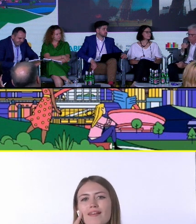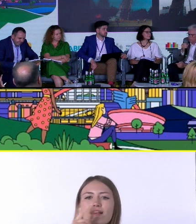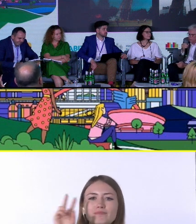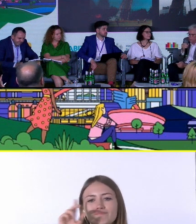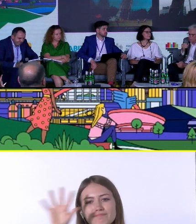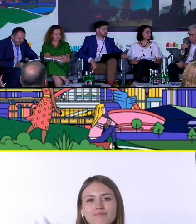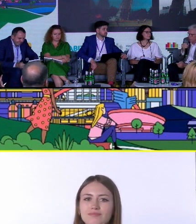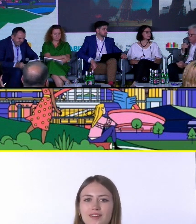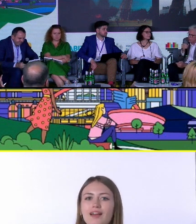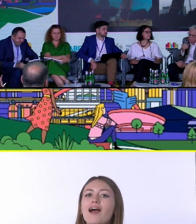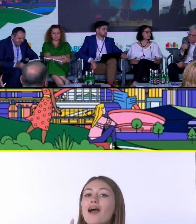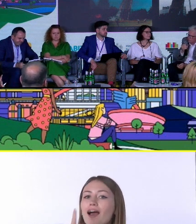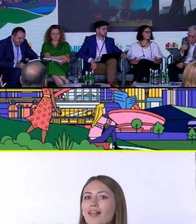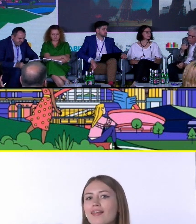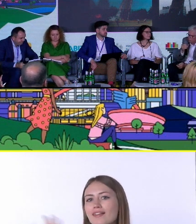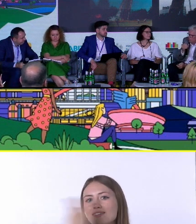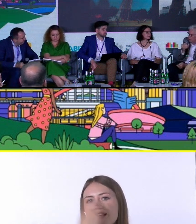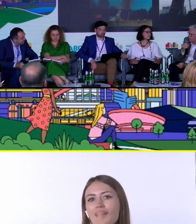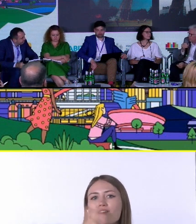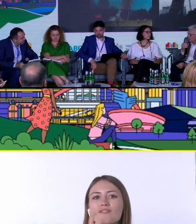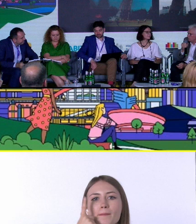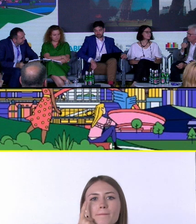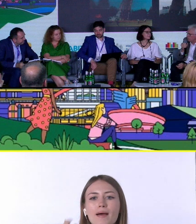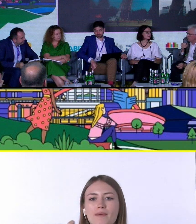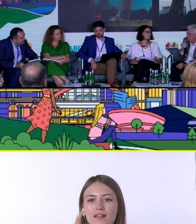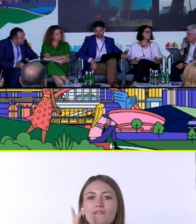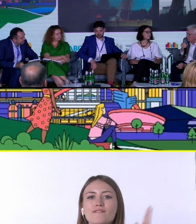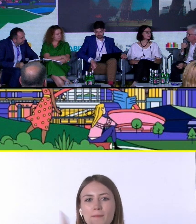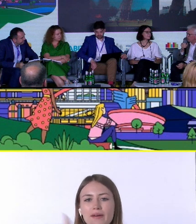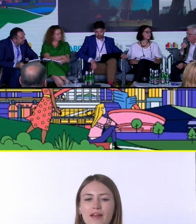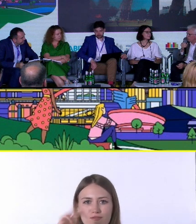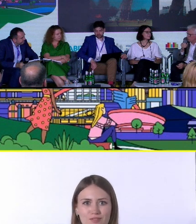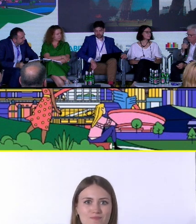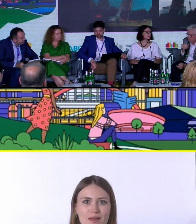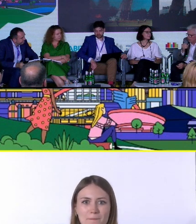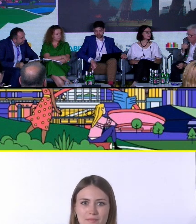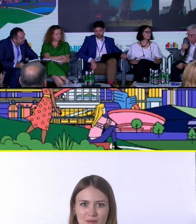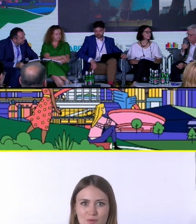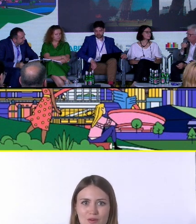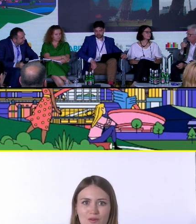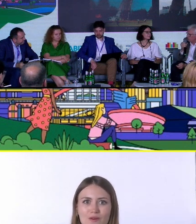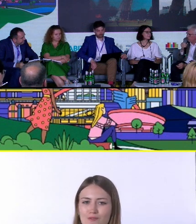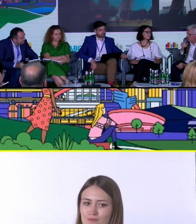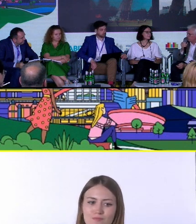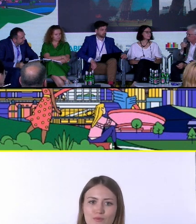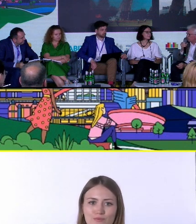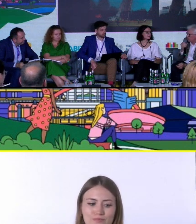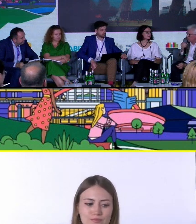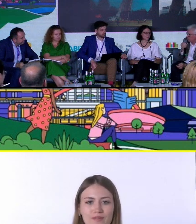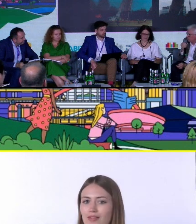ciekawy sposób pamiętnienia fabryki, która w tym miejscu była i produkowała jedne z najlepszych parowozów a wówczas